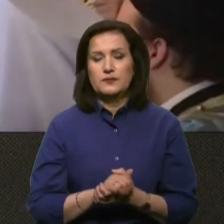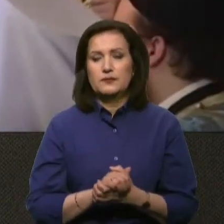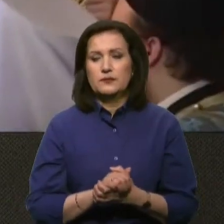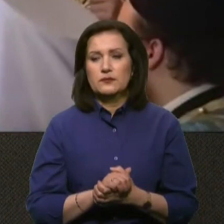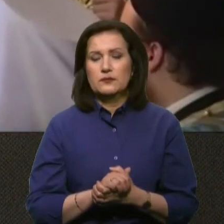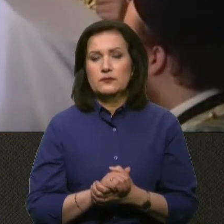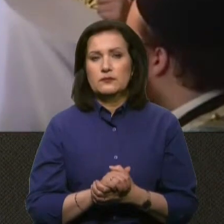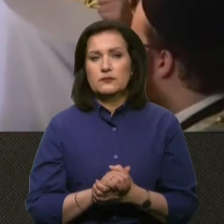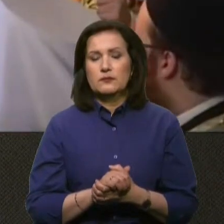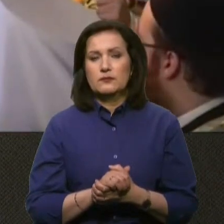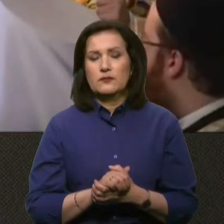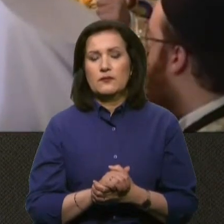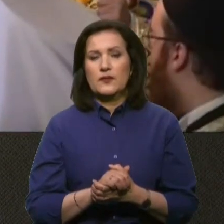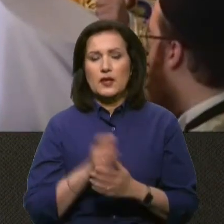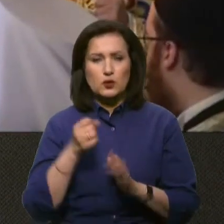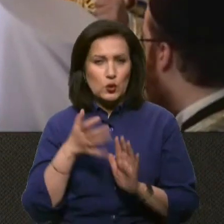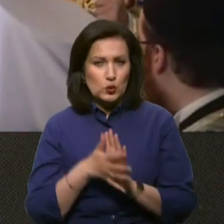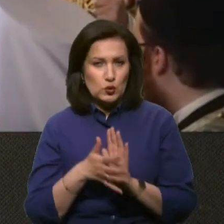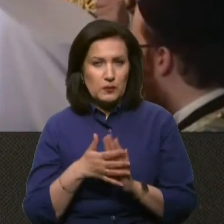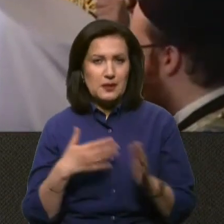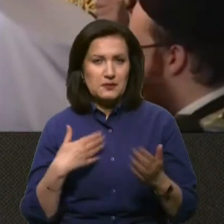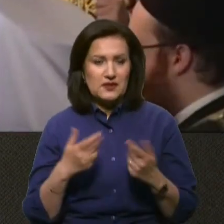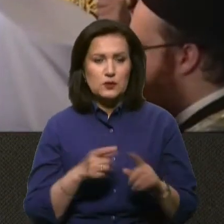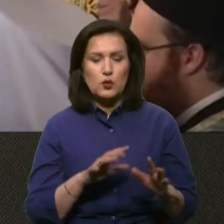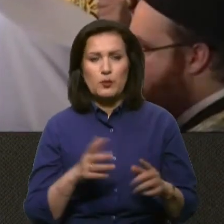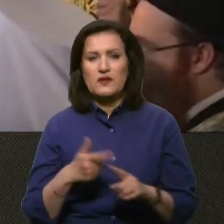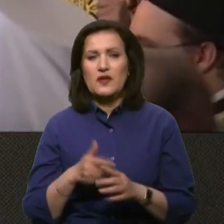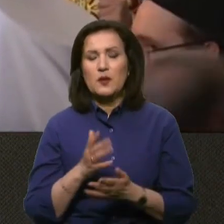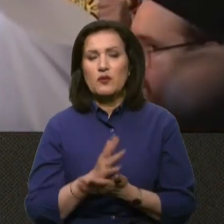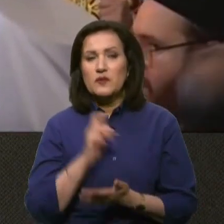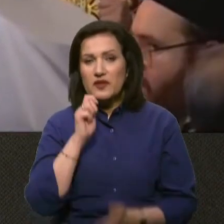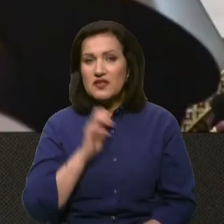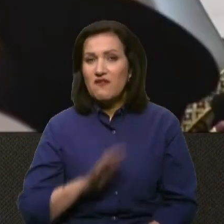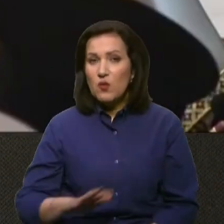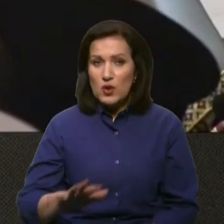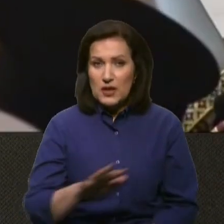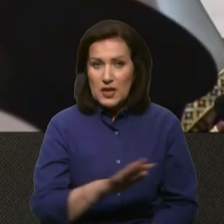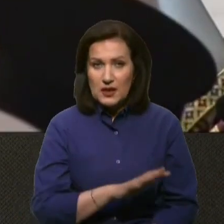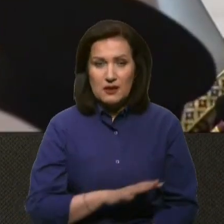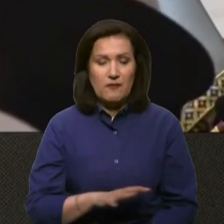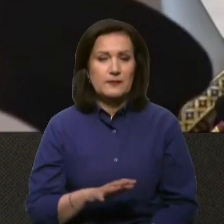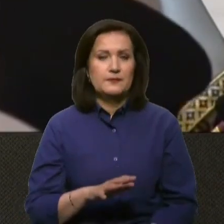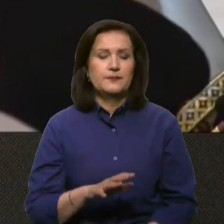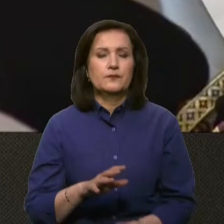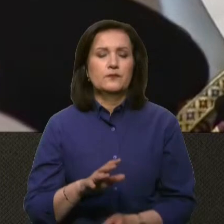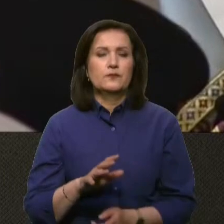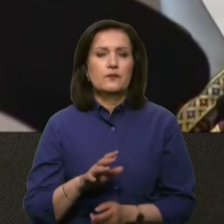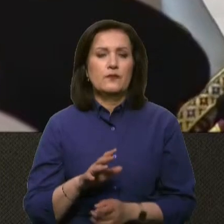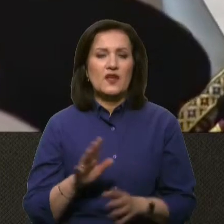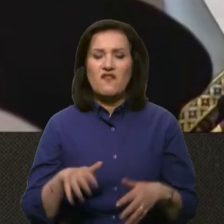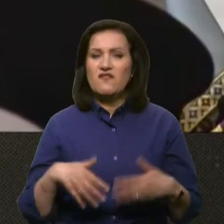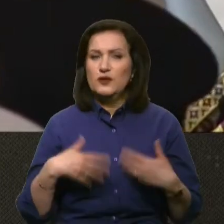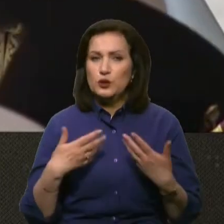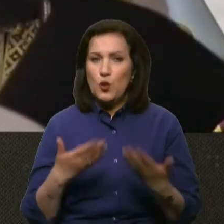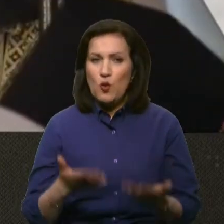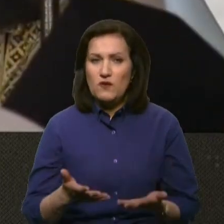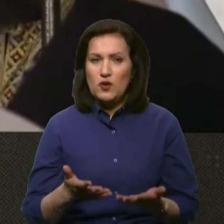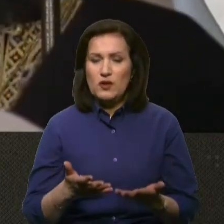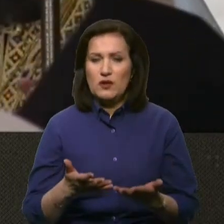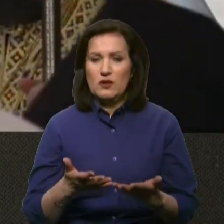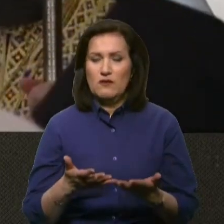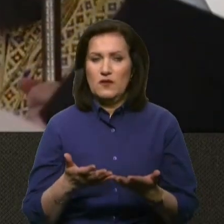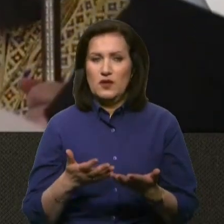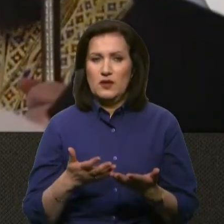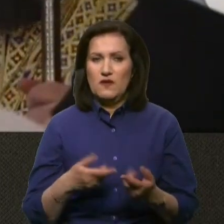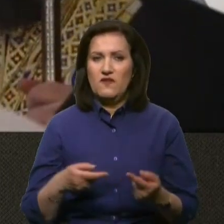вона з розумінням ставиться до тих подій, які відбуваються в Україні, вона висловлює відповідну